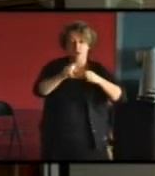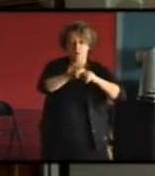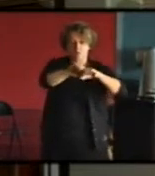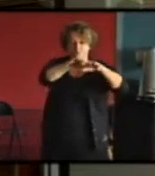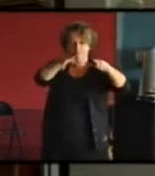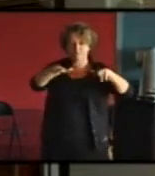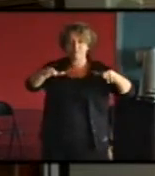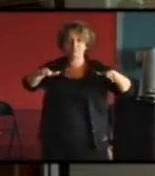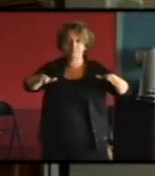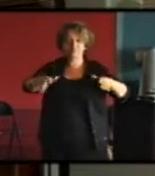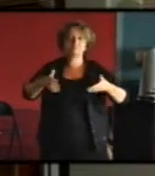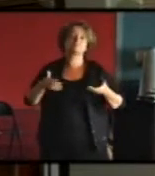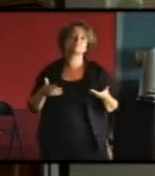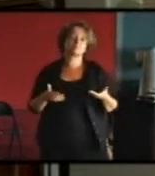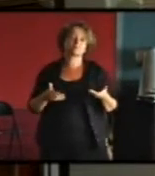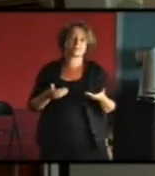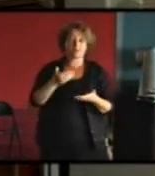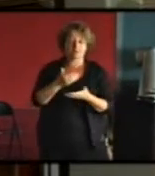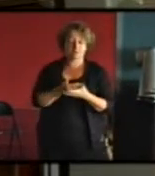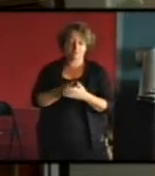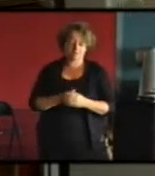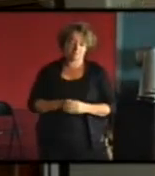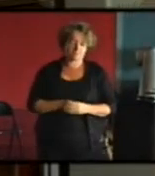qui d'un site de projet regarde ce qu'il y a autour